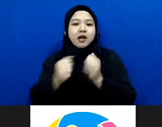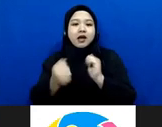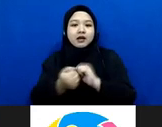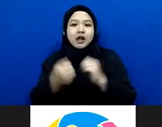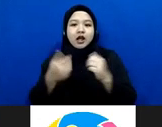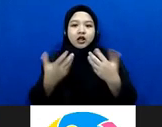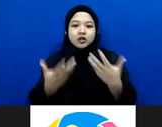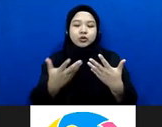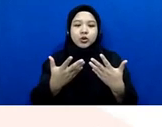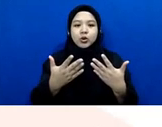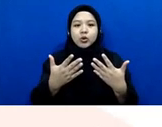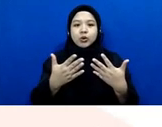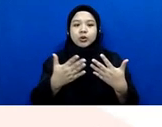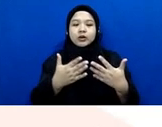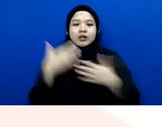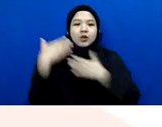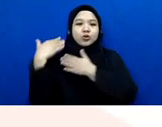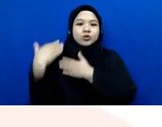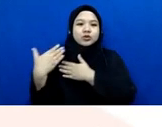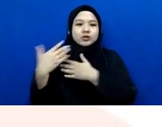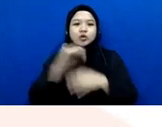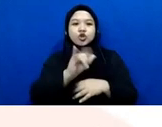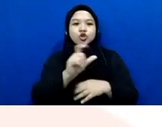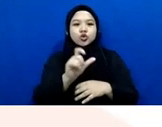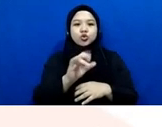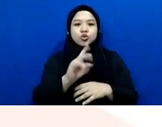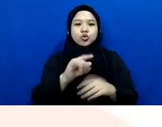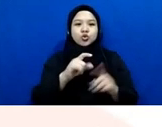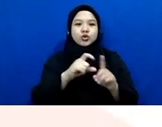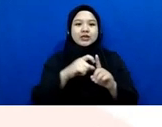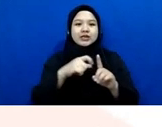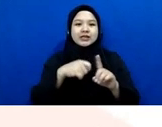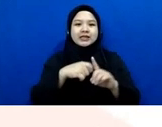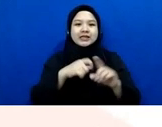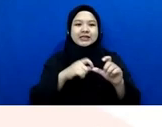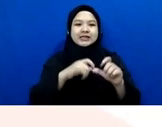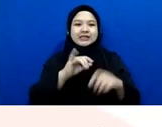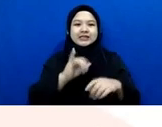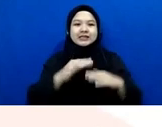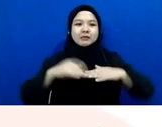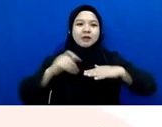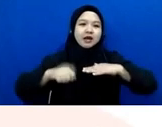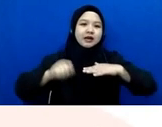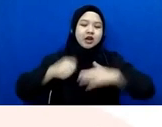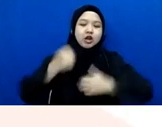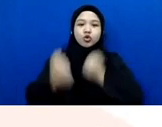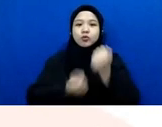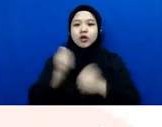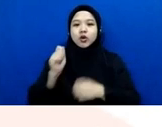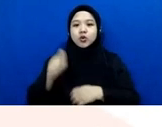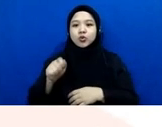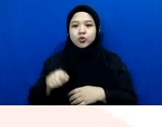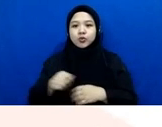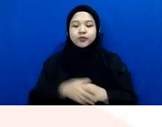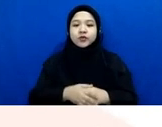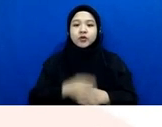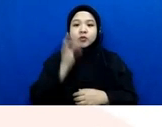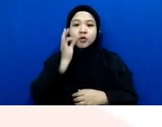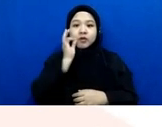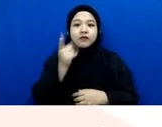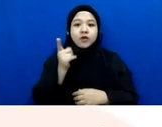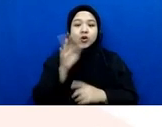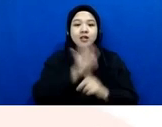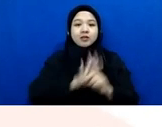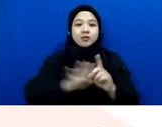pengadilan dan upaya hukumnya saya mohon maaf kalau diantara teman-teman ada yang berlatar belakang hukum tadi